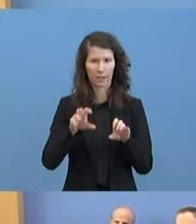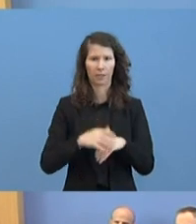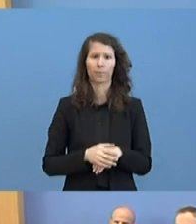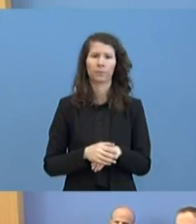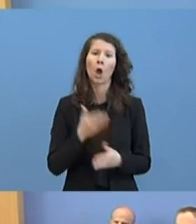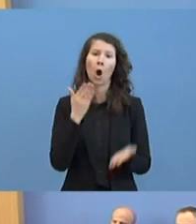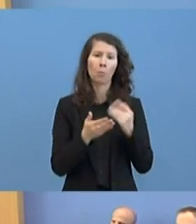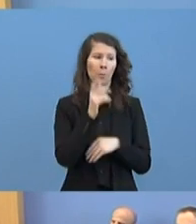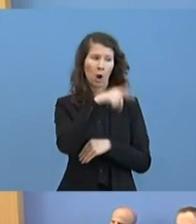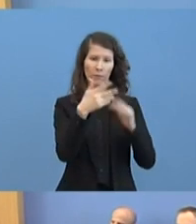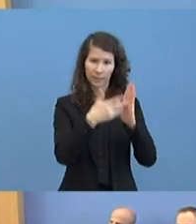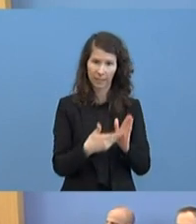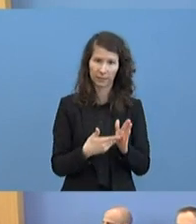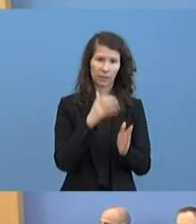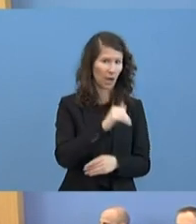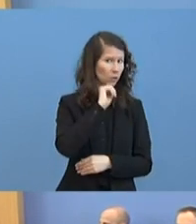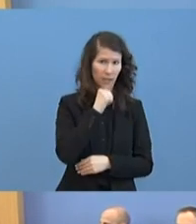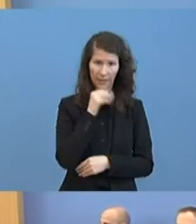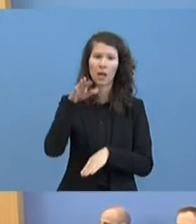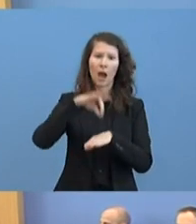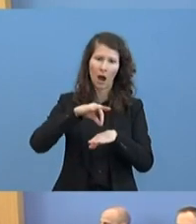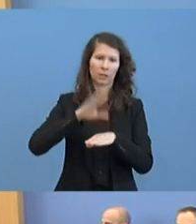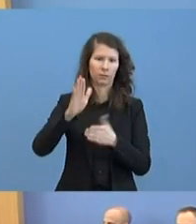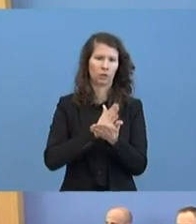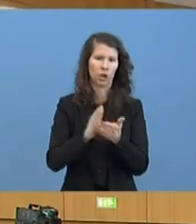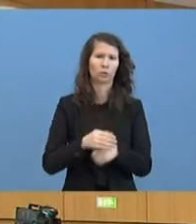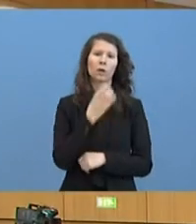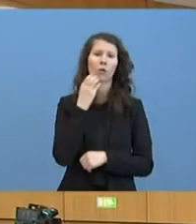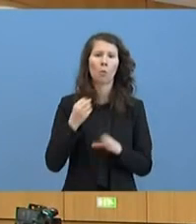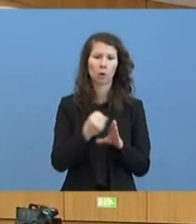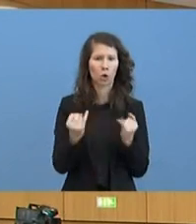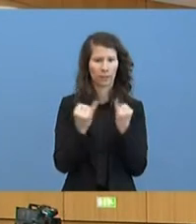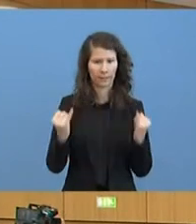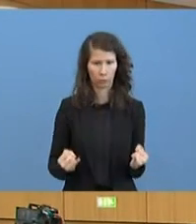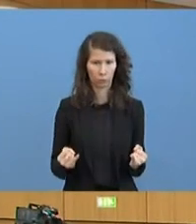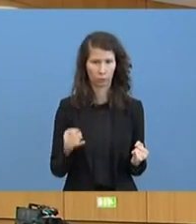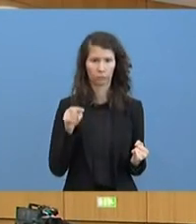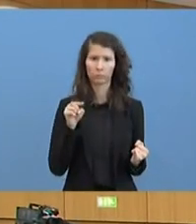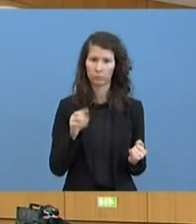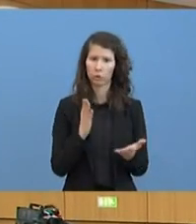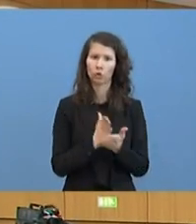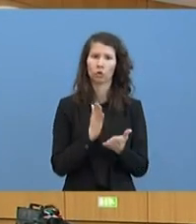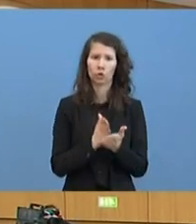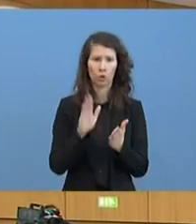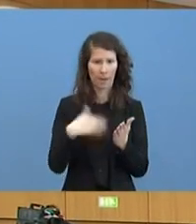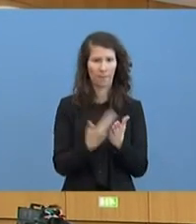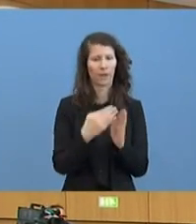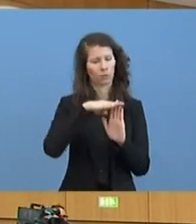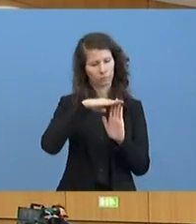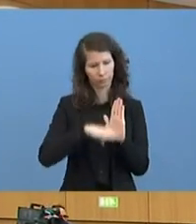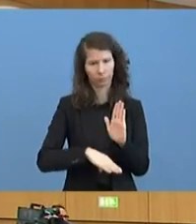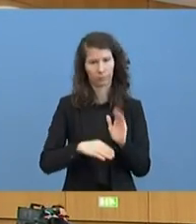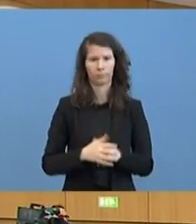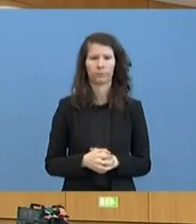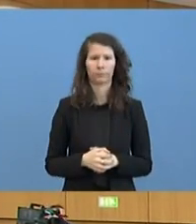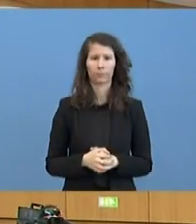vorgenommen wird, eine Entscheidung des Arztes. Das Robert-Koch-Institut hat hierfür Handlungsempfehlungen erstellt. Dieses